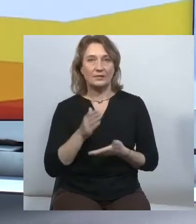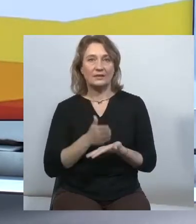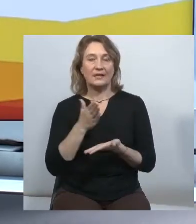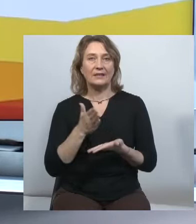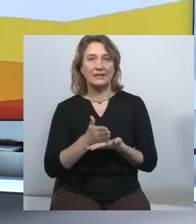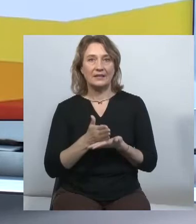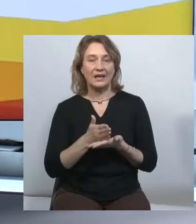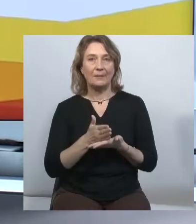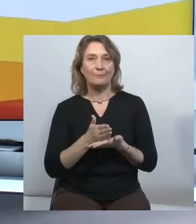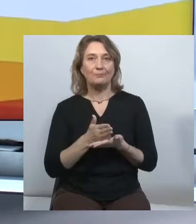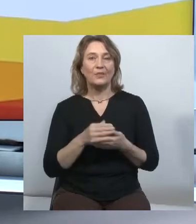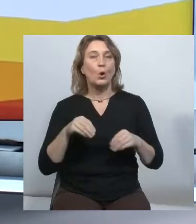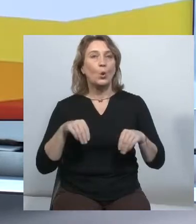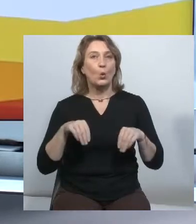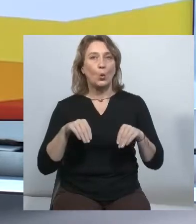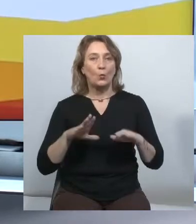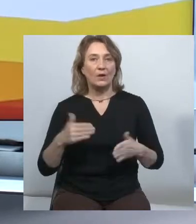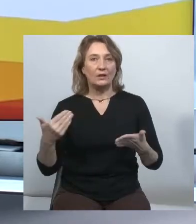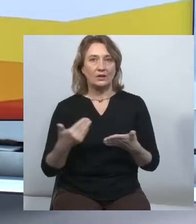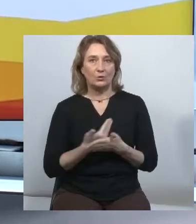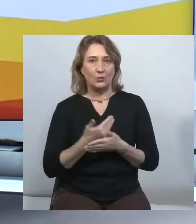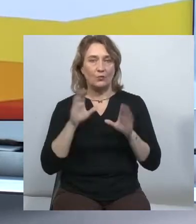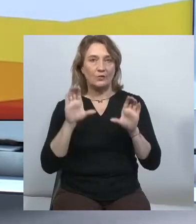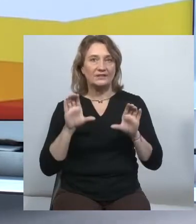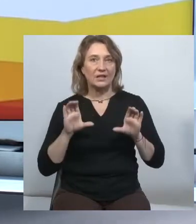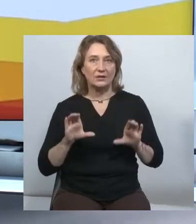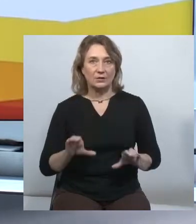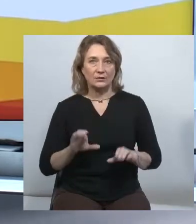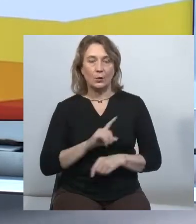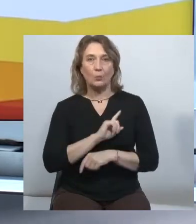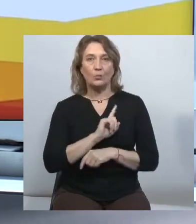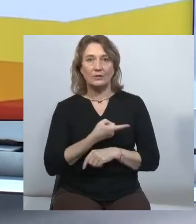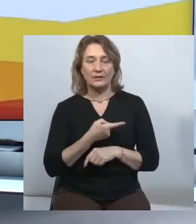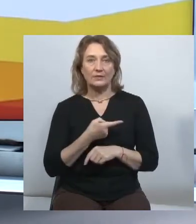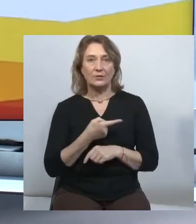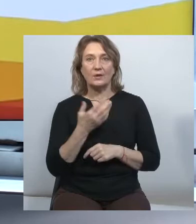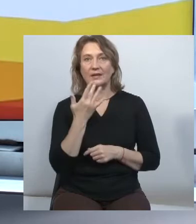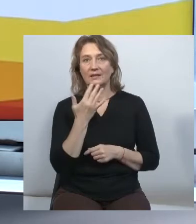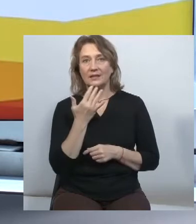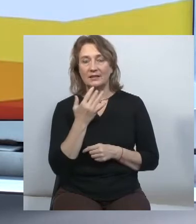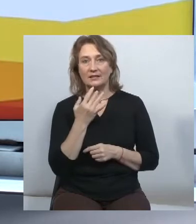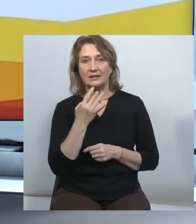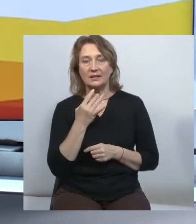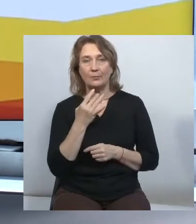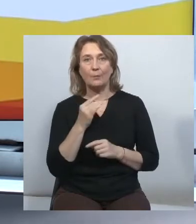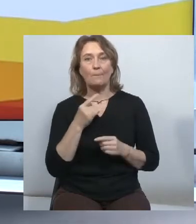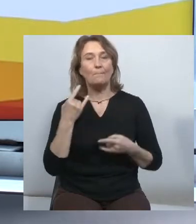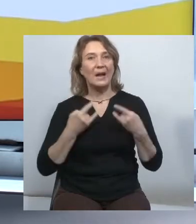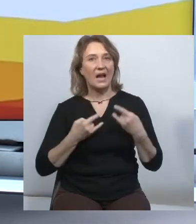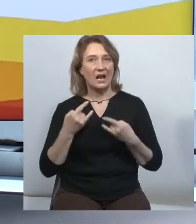ухвалення нового аудіовізуального законодавства та посилення спроможності національного медіарегулятора